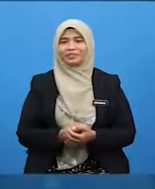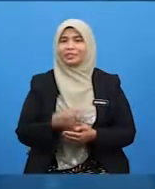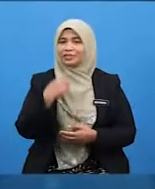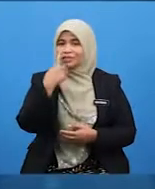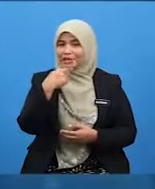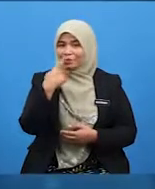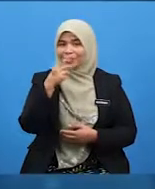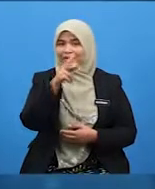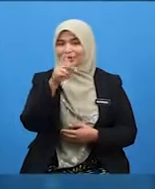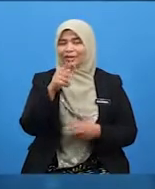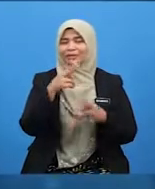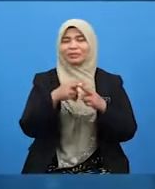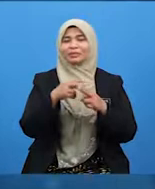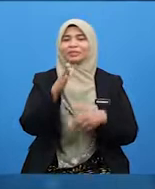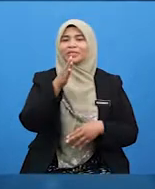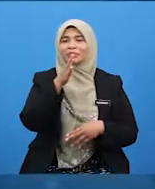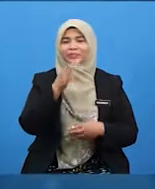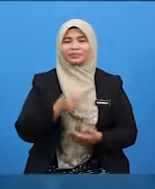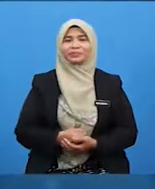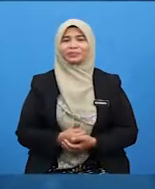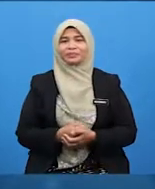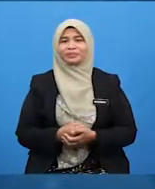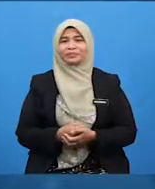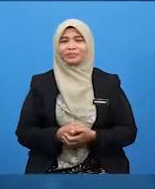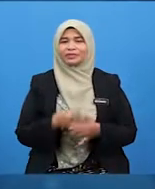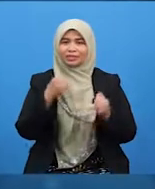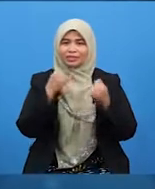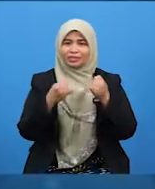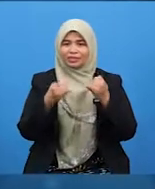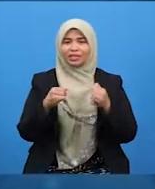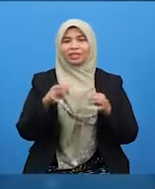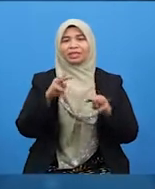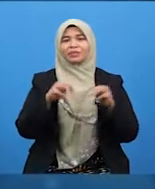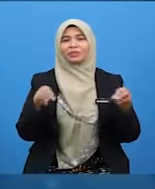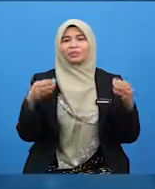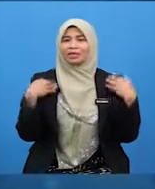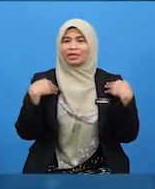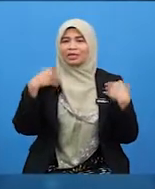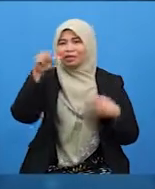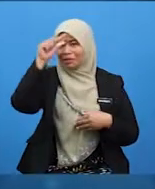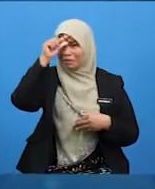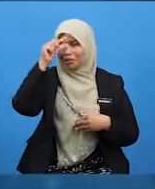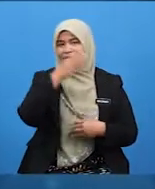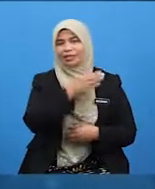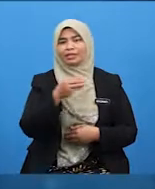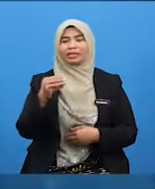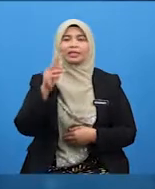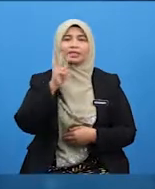Siapakah nama ibu kamu Jika murid-murid ada abang Dan kakak